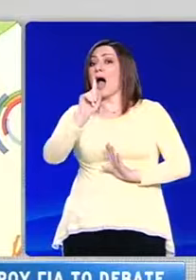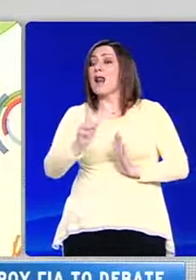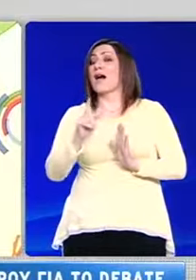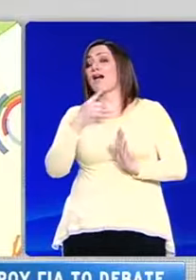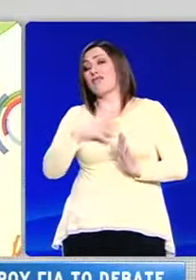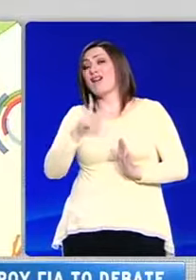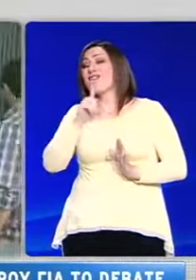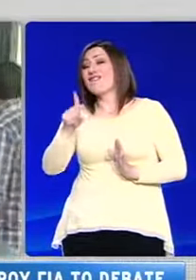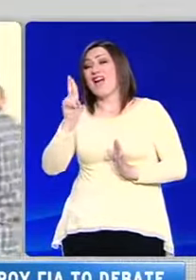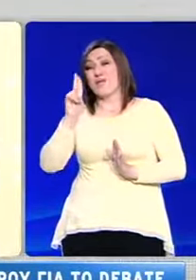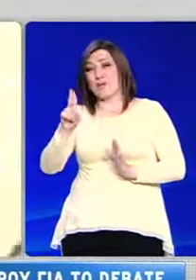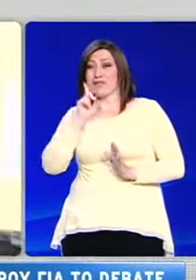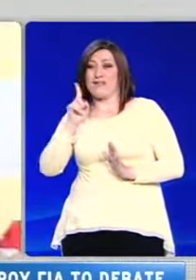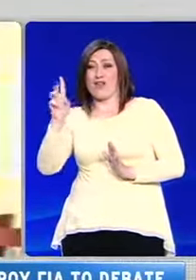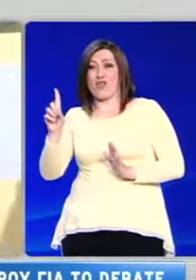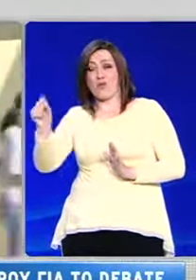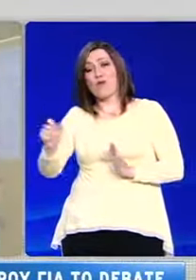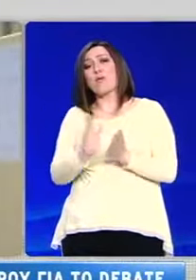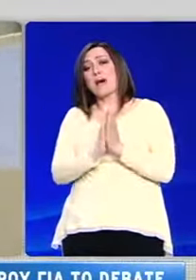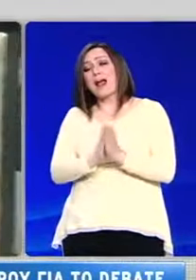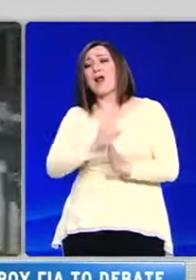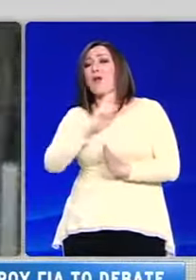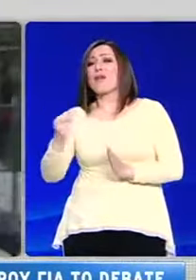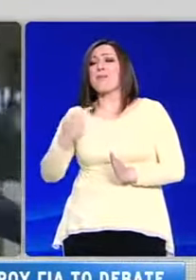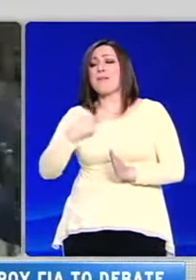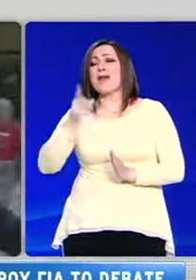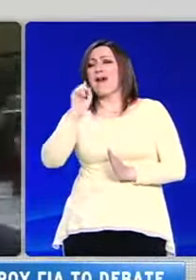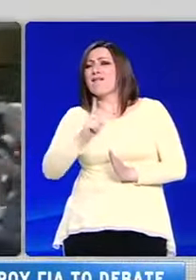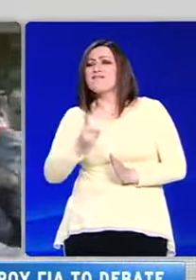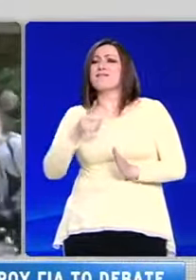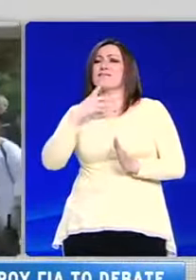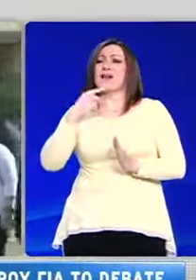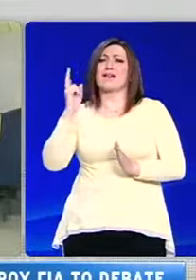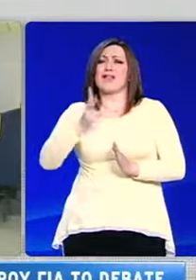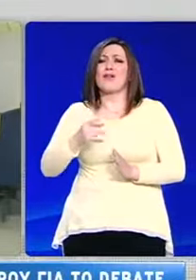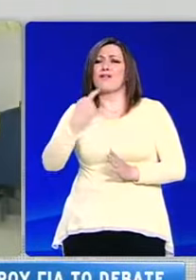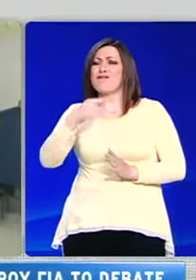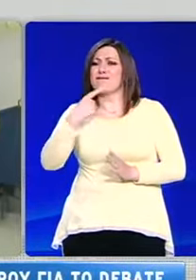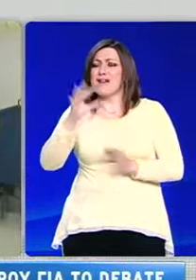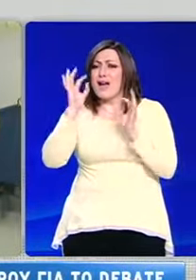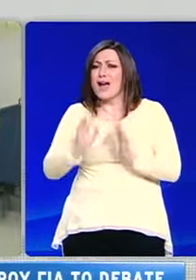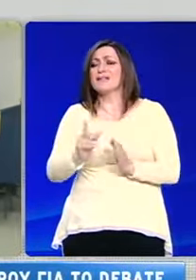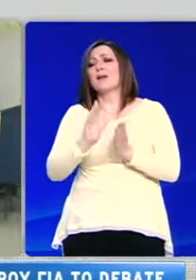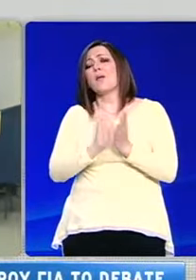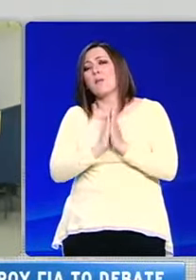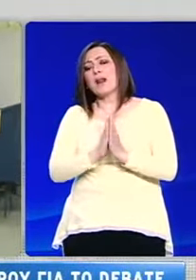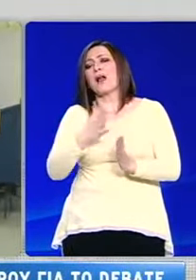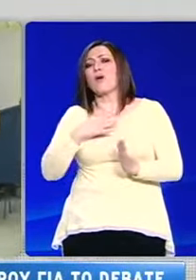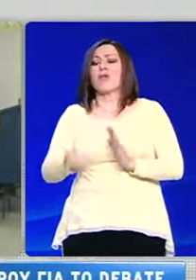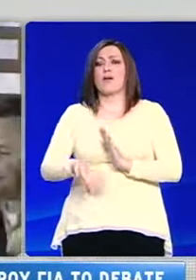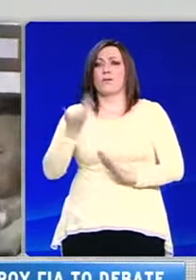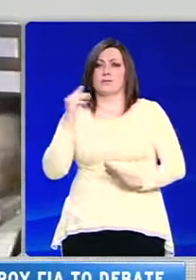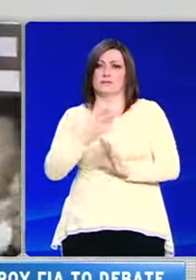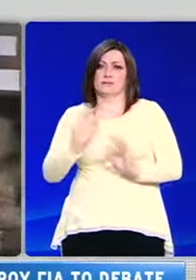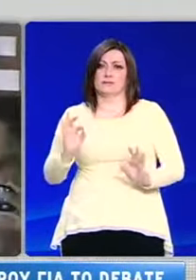υποψήφια Περιφερειάρχης να ανακαλέσει τις κατηγορίες και το συκοφαντικό και υβριστικό χαρακτηρισμό διαπλεκόμενος που χρησιμοποίησε